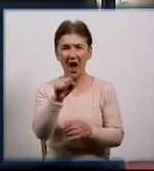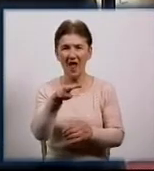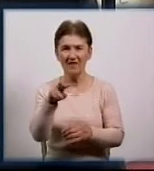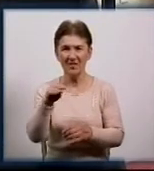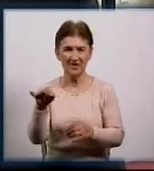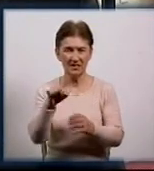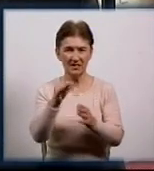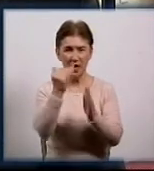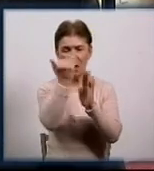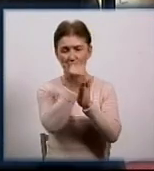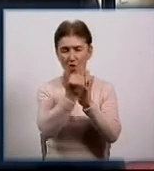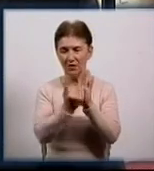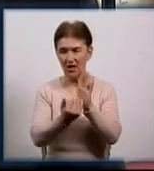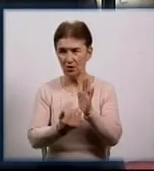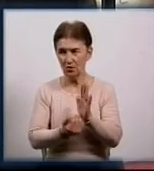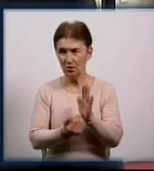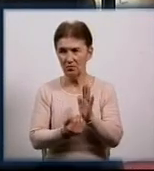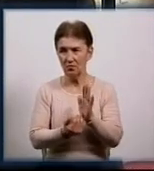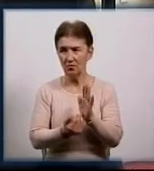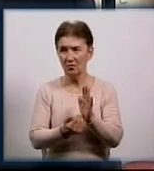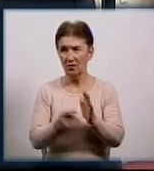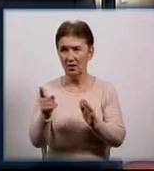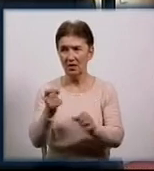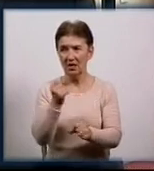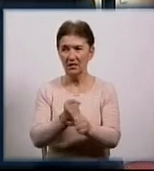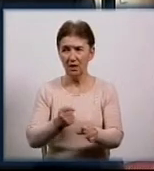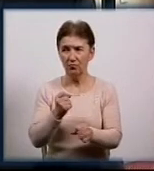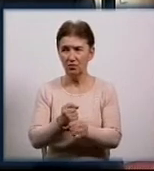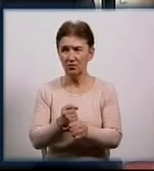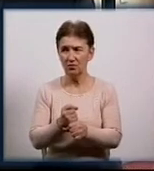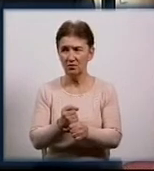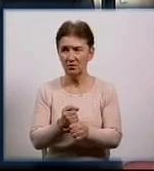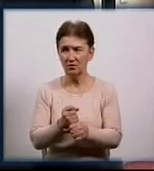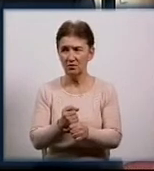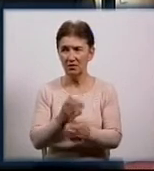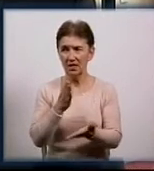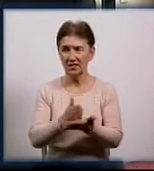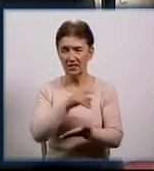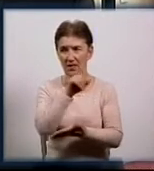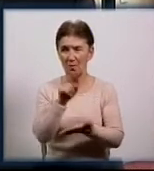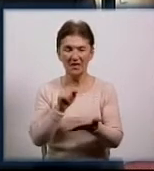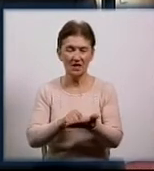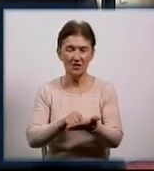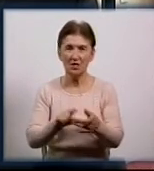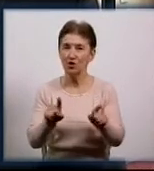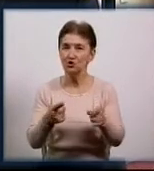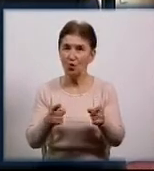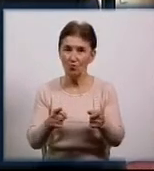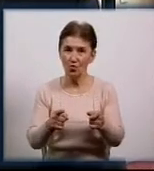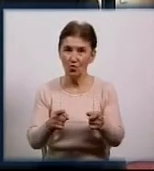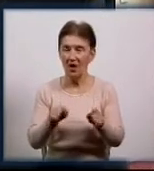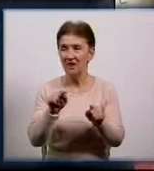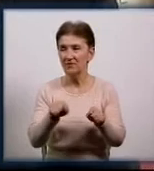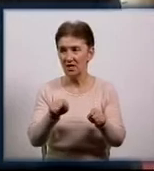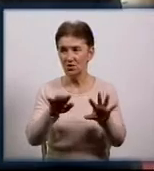родин навдячна музею за цю роботу. Є питання того, чому в даному